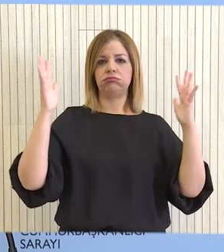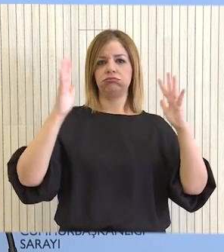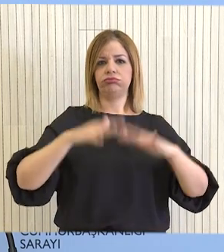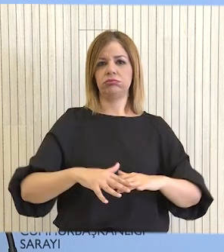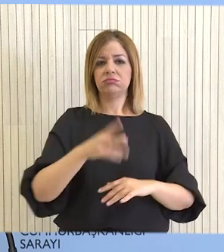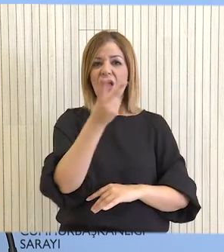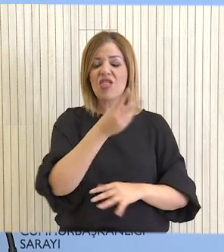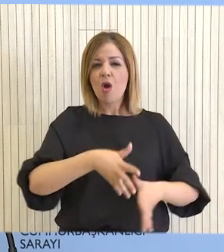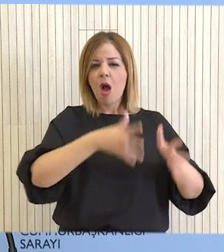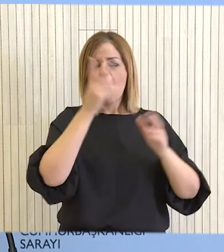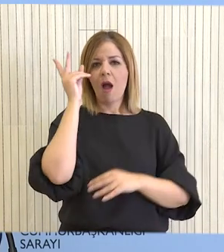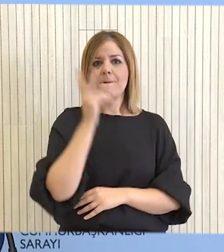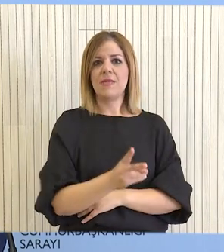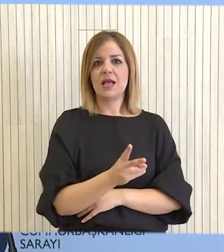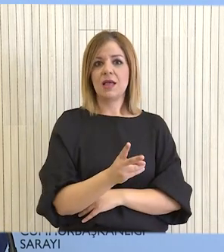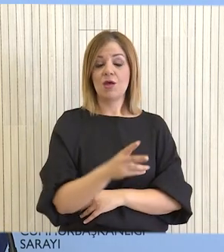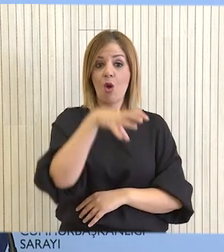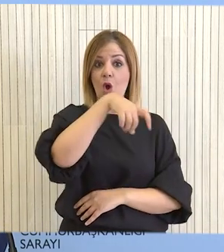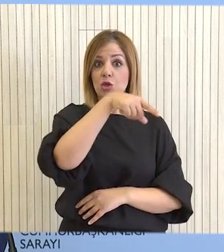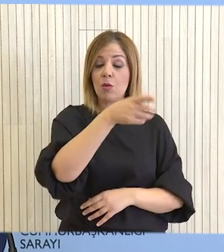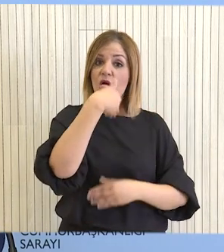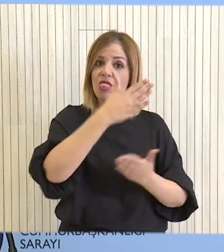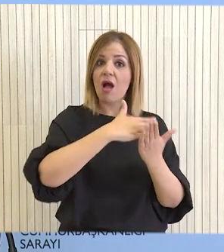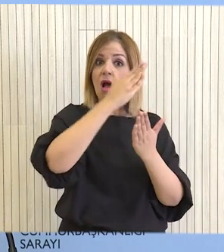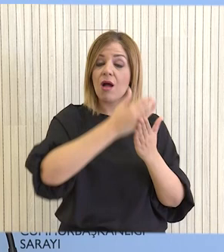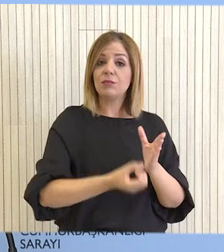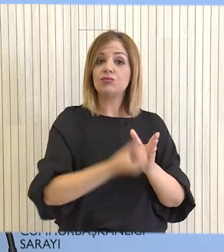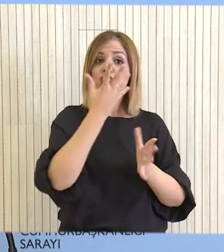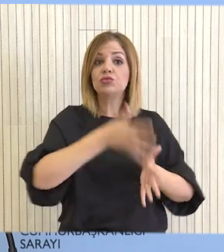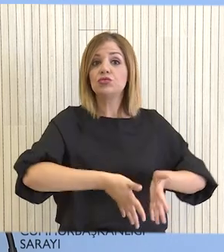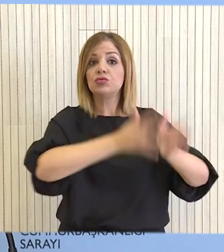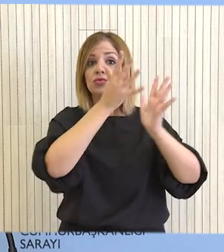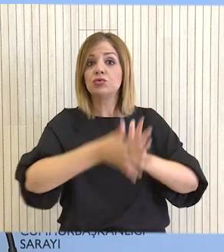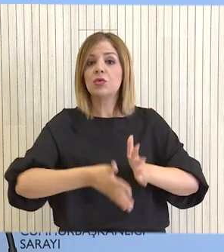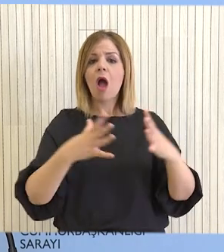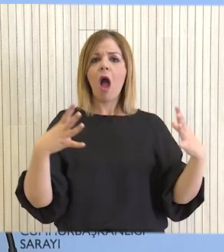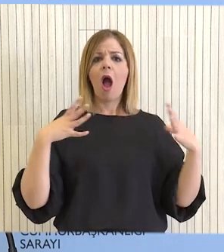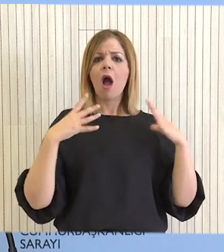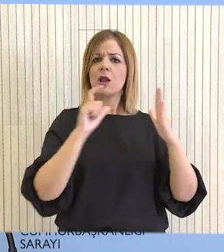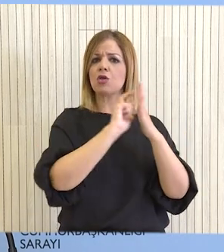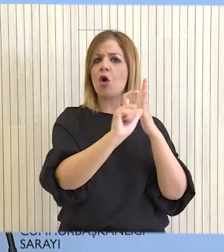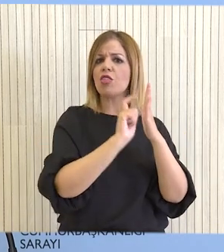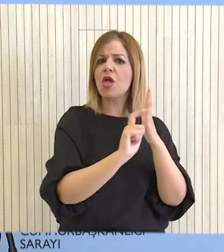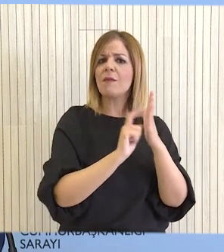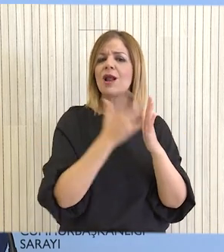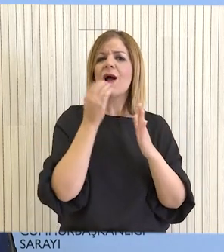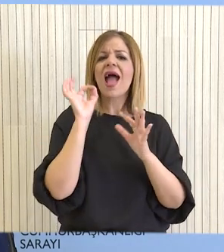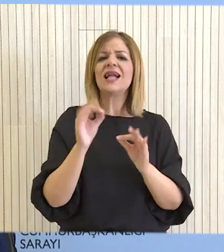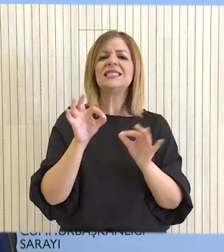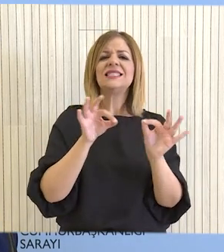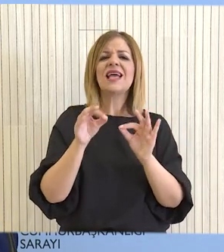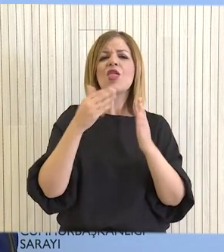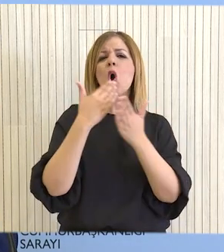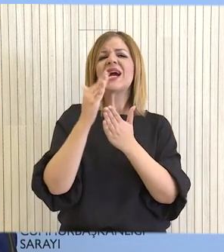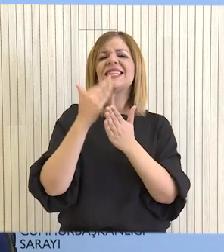οποίες έχουν κριθεί επικίνδυνες. Στην ίδια θέση θα αναγερθούν δύο νέες πολυκατοικίες με άνετα διαμερίσματα στο πλαίσιο του Σχεδίου Χτίζο